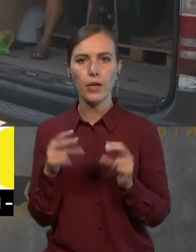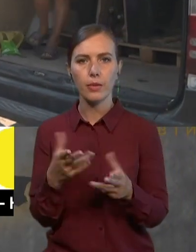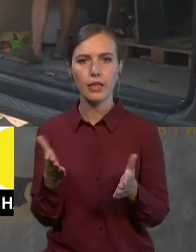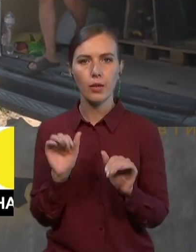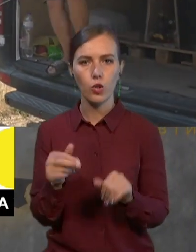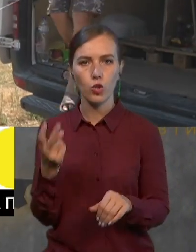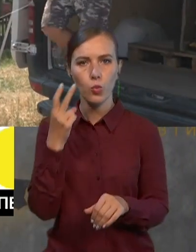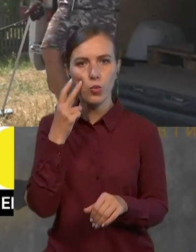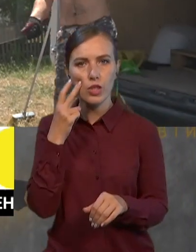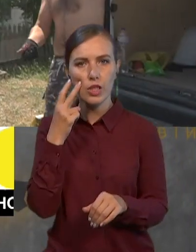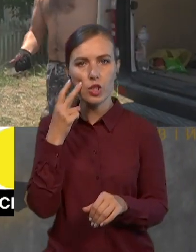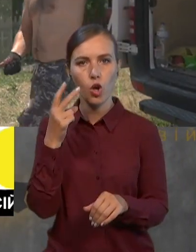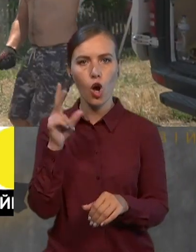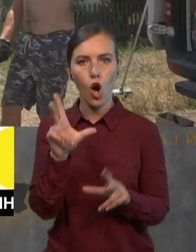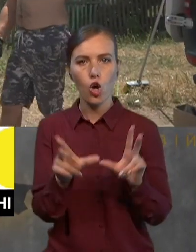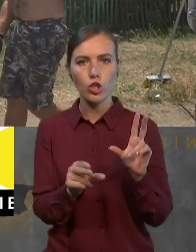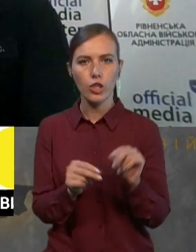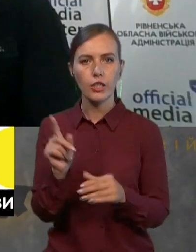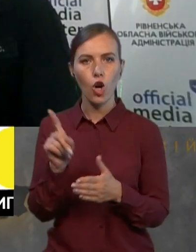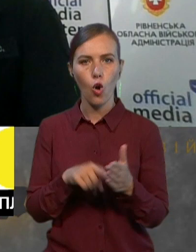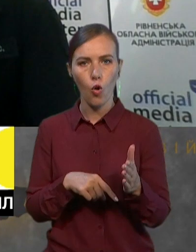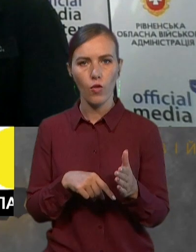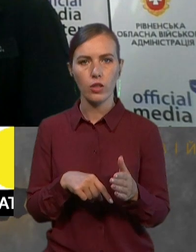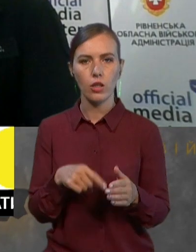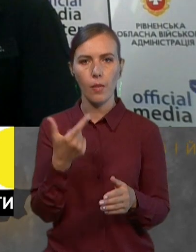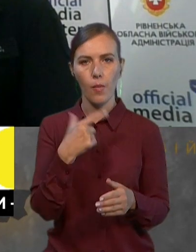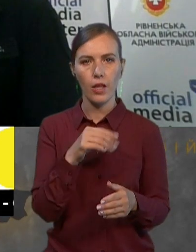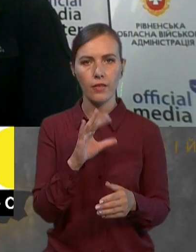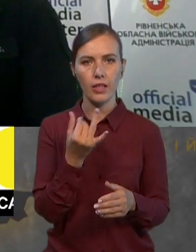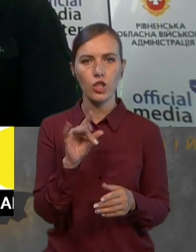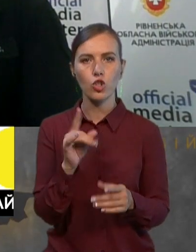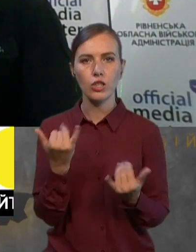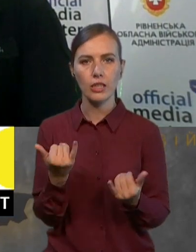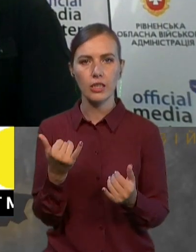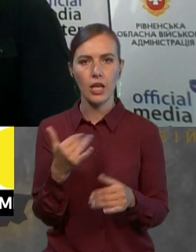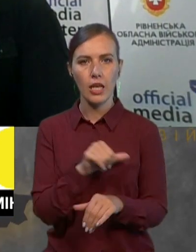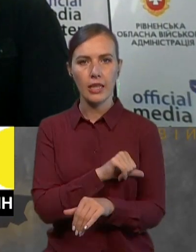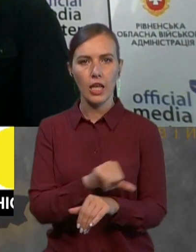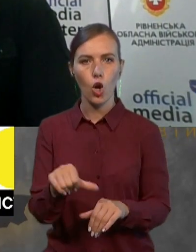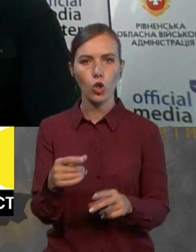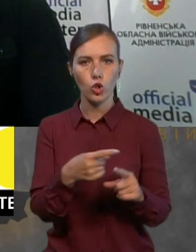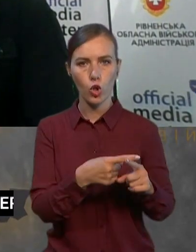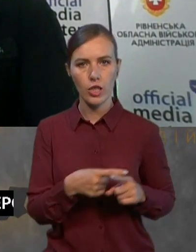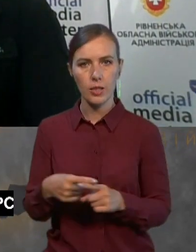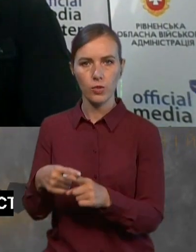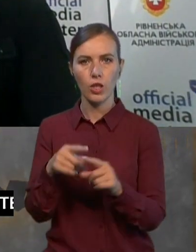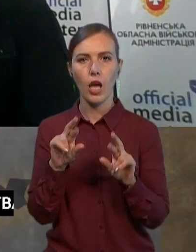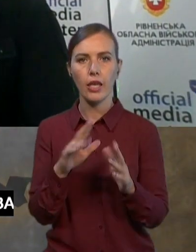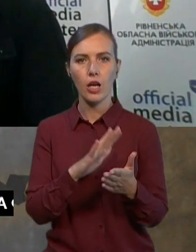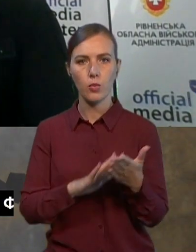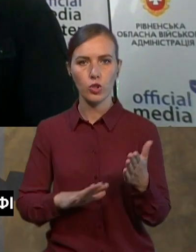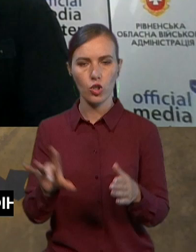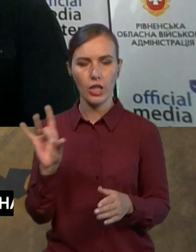постійно розраховувати. Пане Віталію, що зараз відбувається на кордоні з Білоруссю, як продовжує Рівненщина